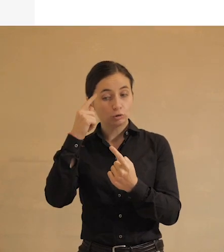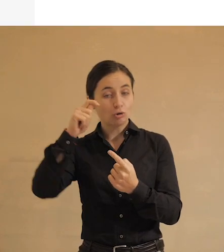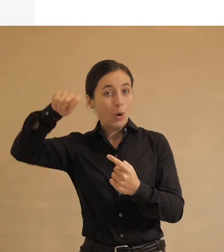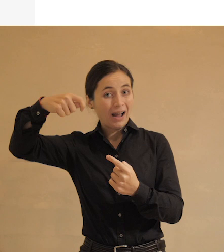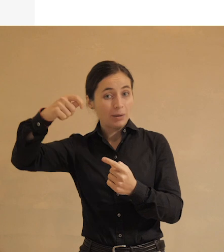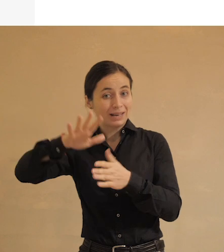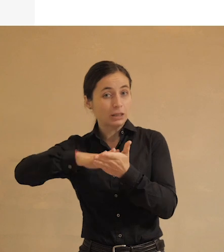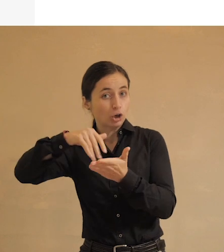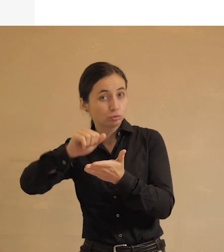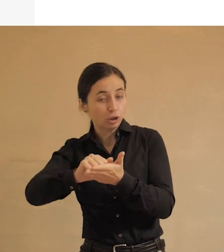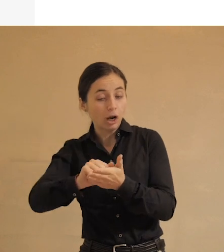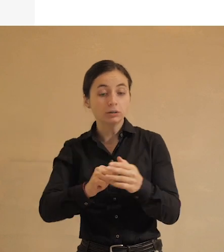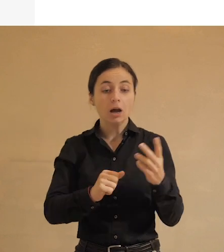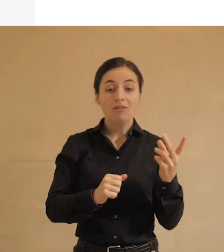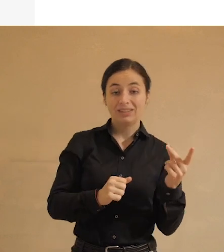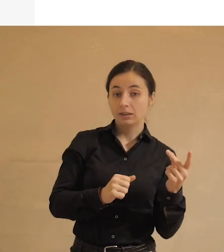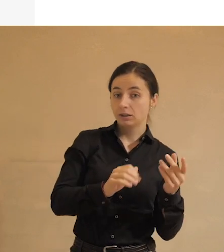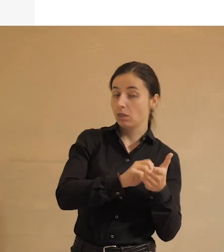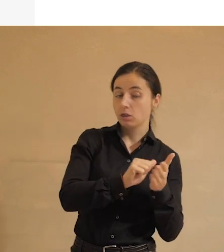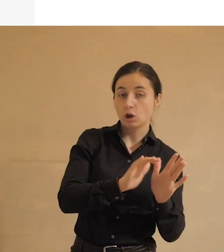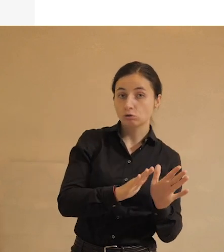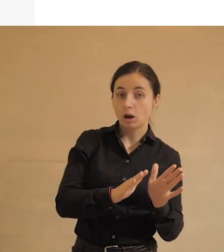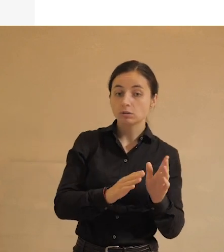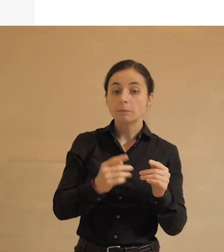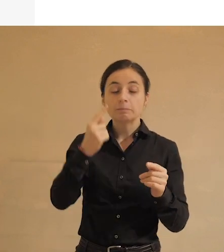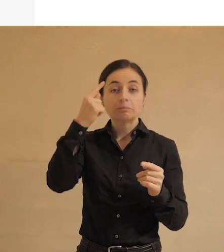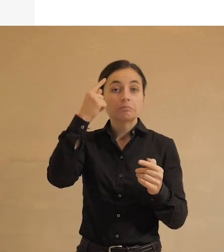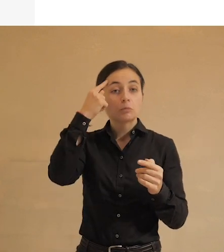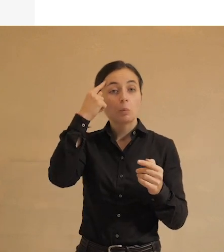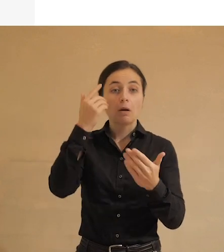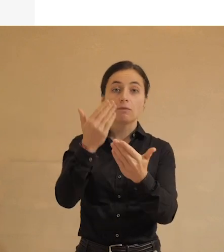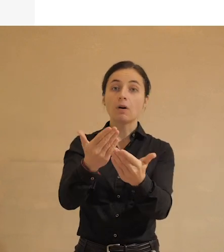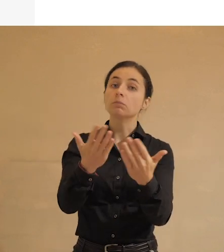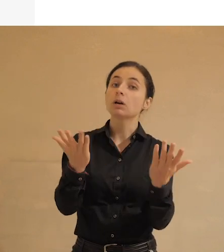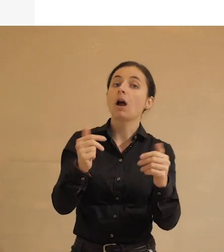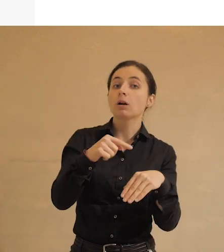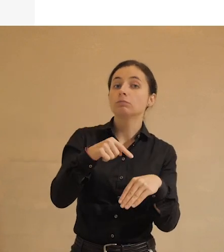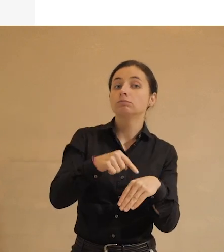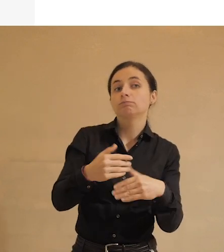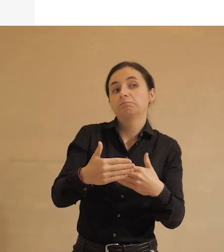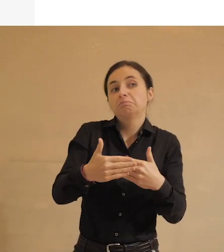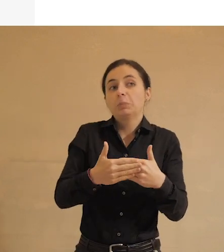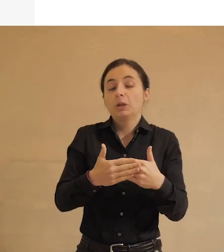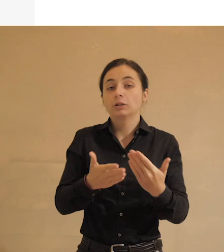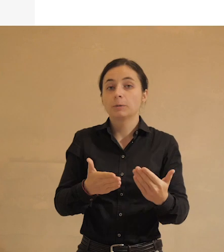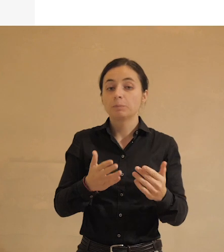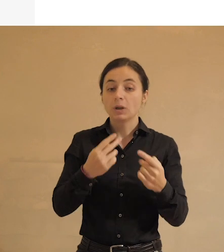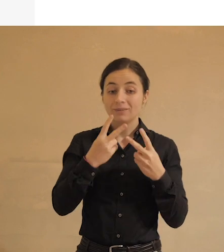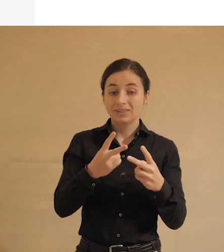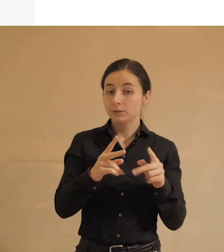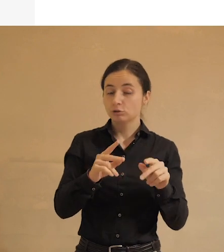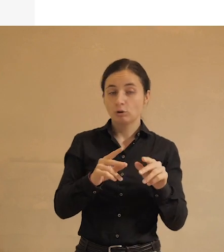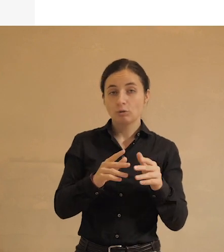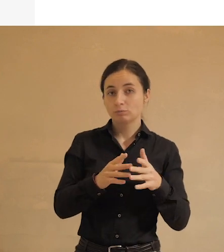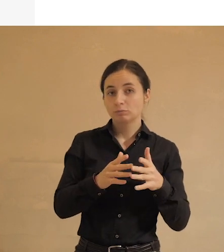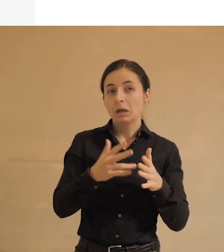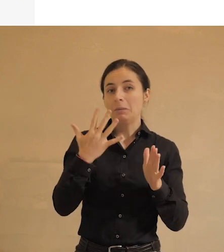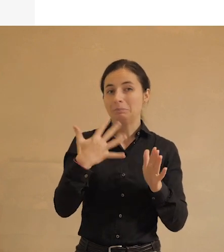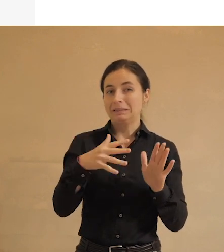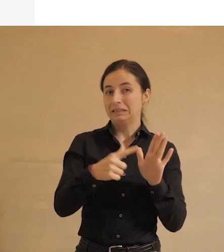нарушают, другие считают, не нарушают. Какая точка зрения ближе вам? Тут мы видим по-прежнему, что большинство не считает,